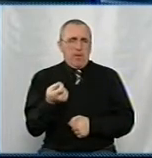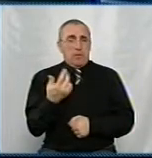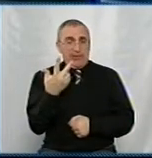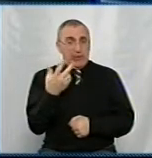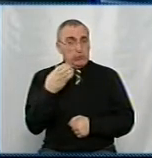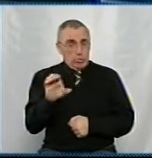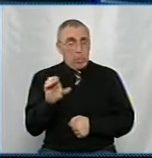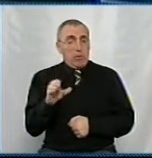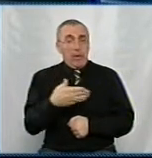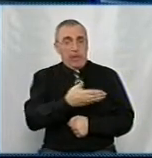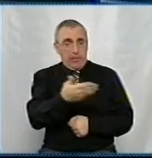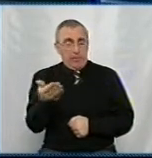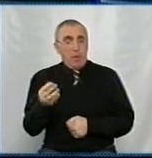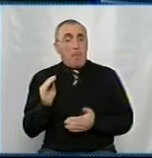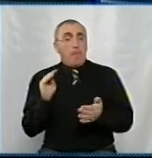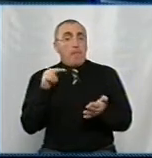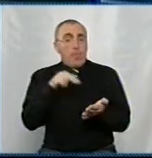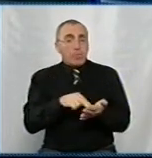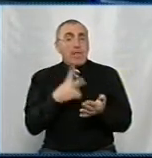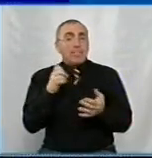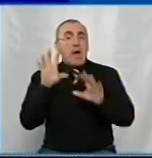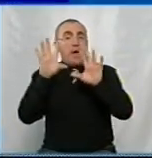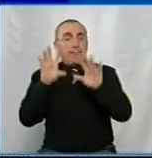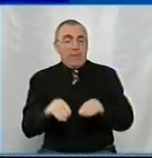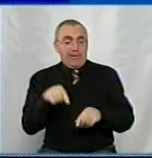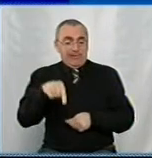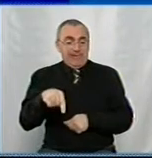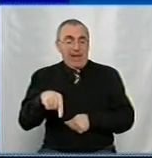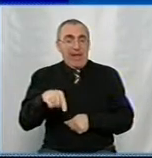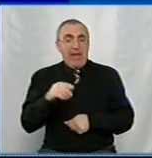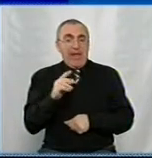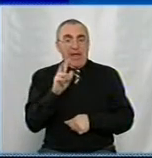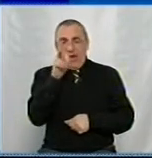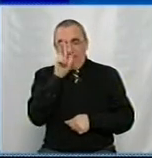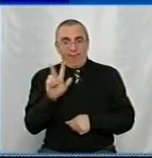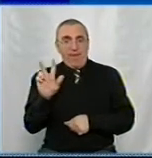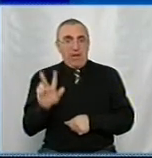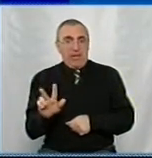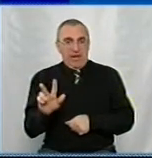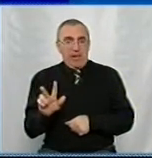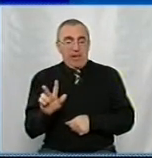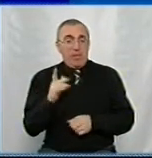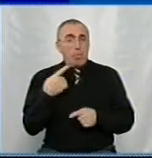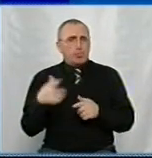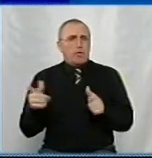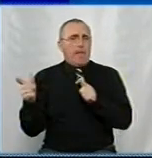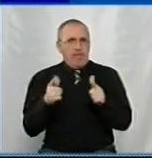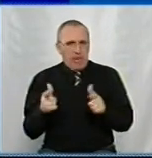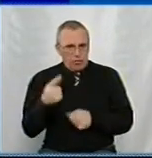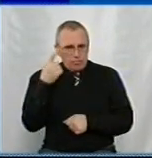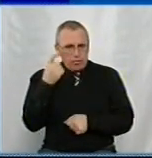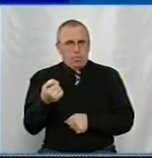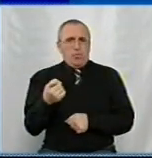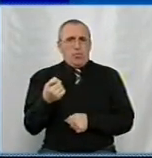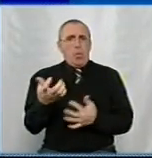три сотні ми їх поставили на відключення на цей квартал. На перший квартал. люди, які претендують за... Які вони вже підготовлені, які